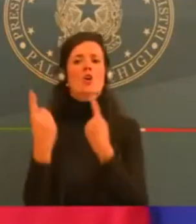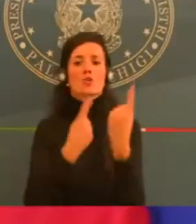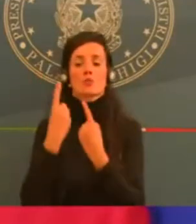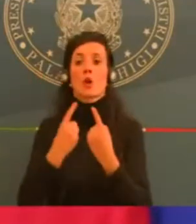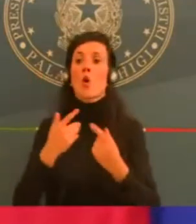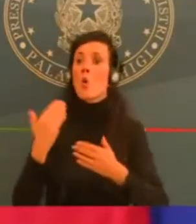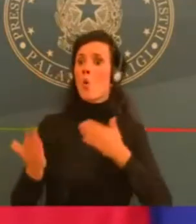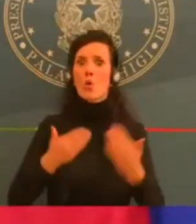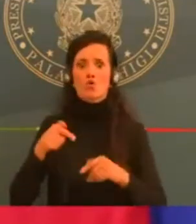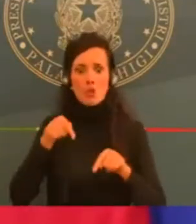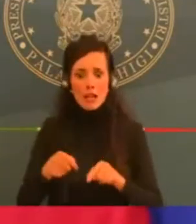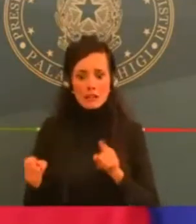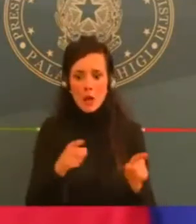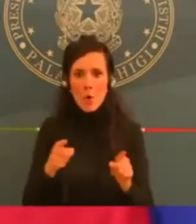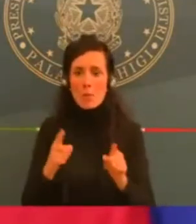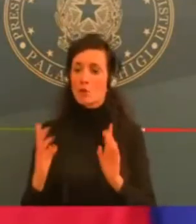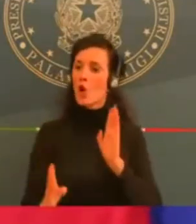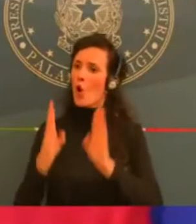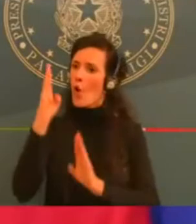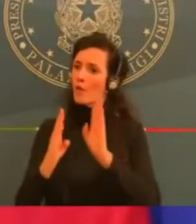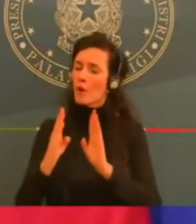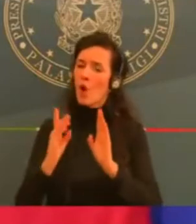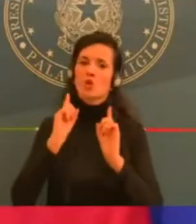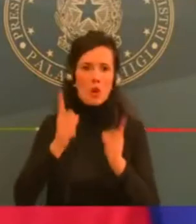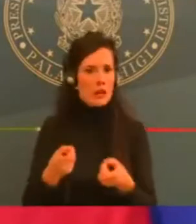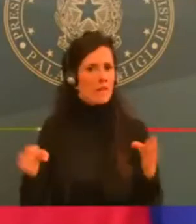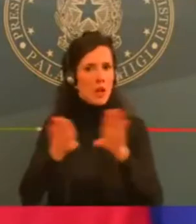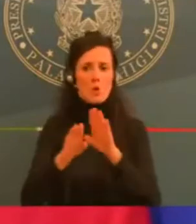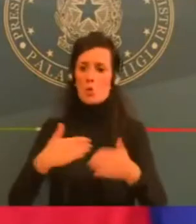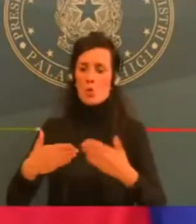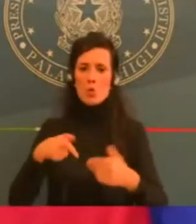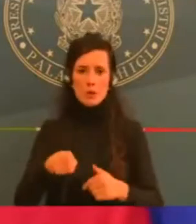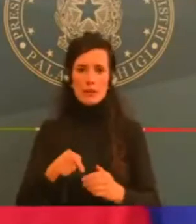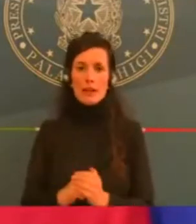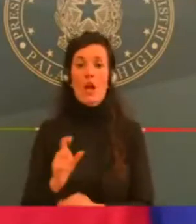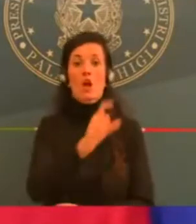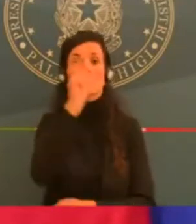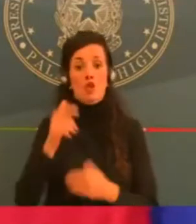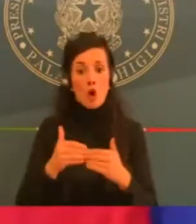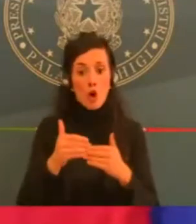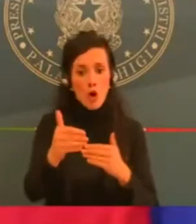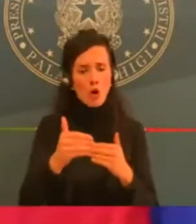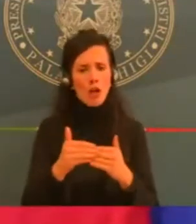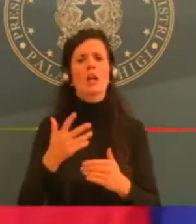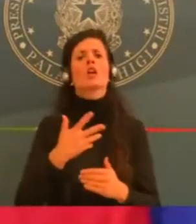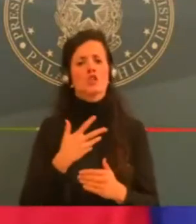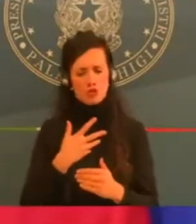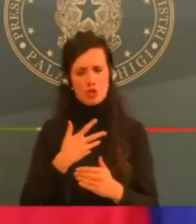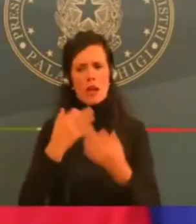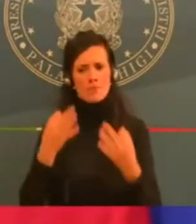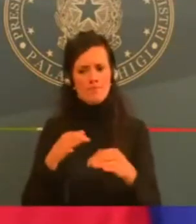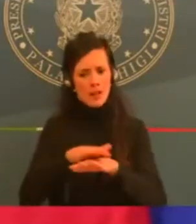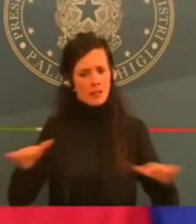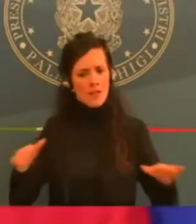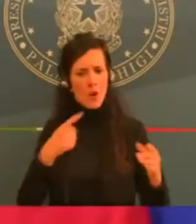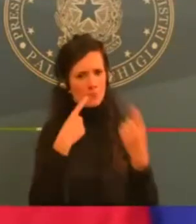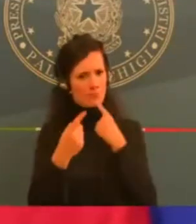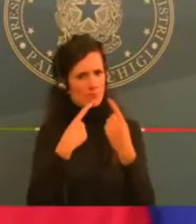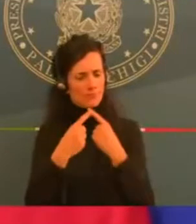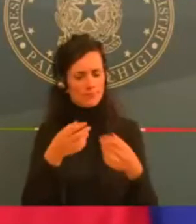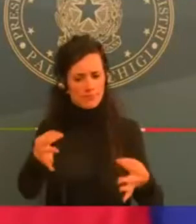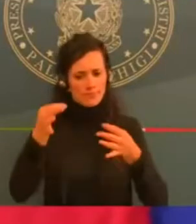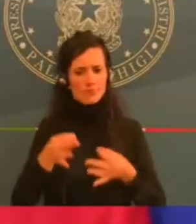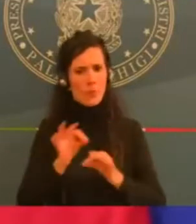raccolto varie indicazioni da tutte le forze di maggioranza, dovremo definire una lista di priorità, torneremo a confrontarci